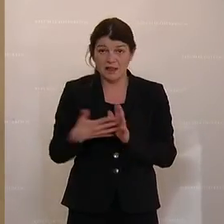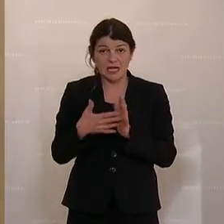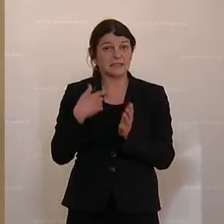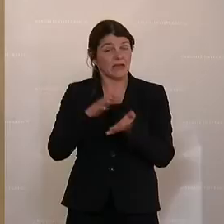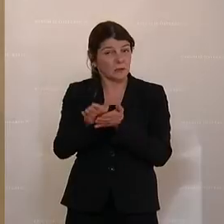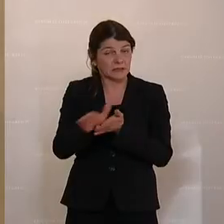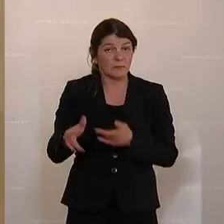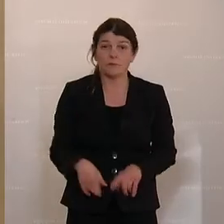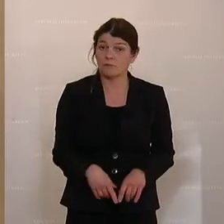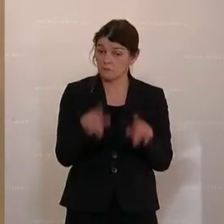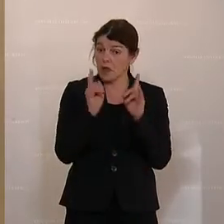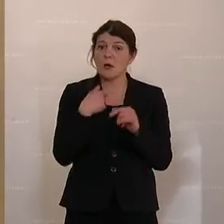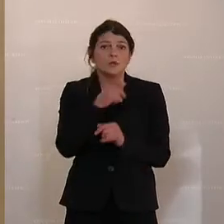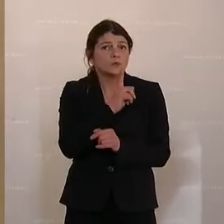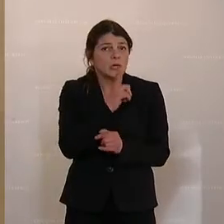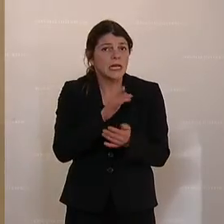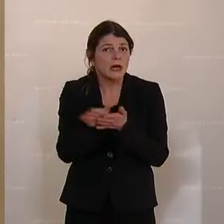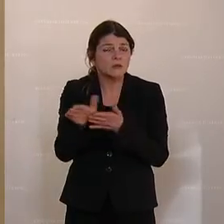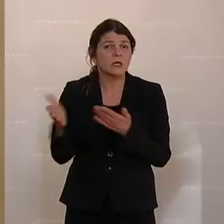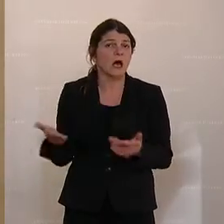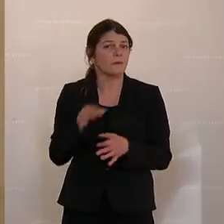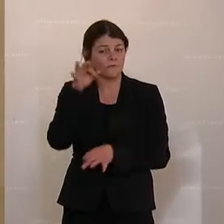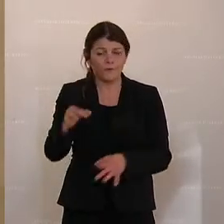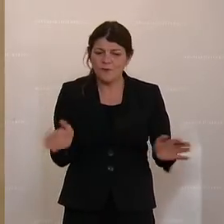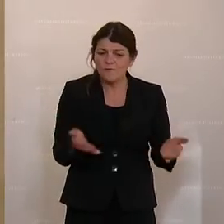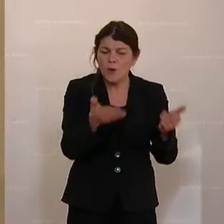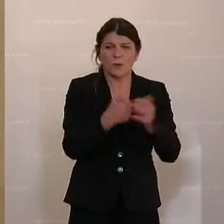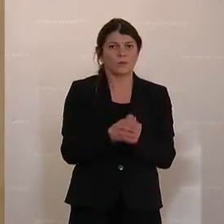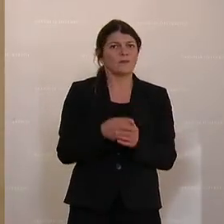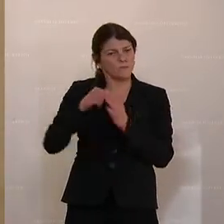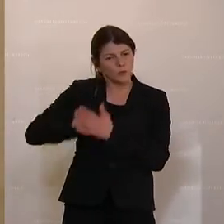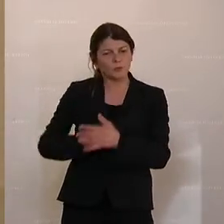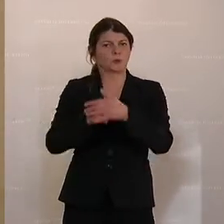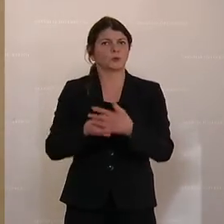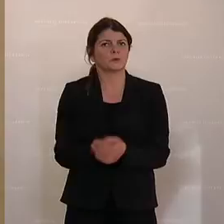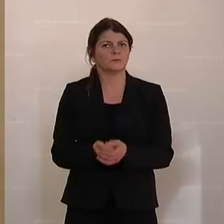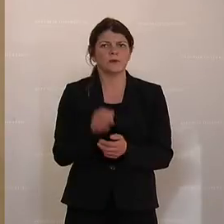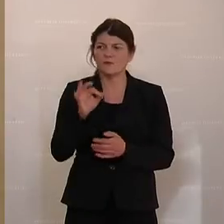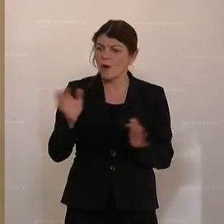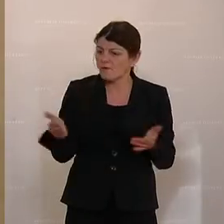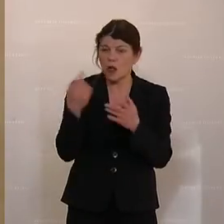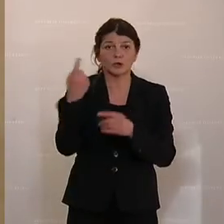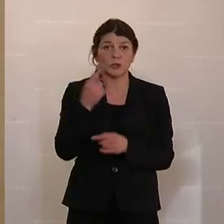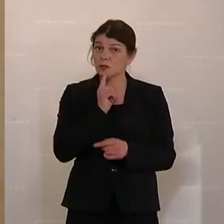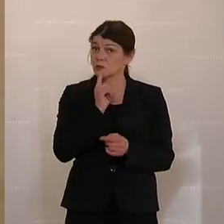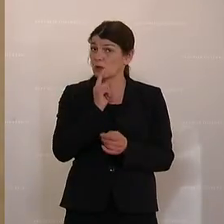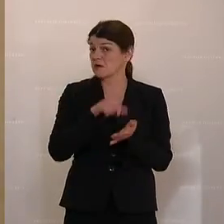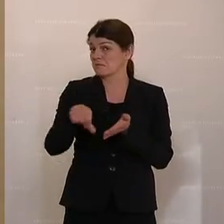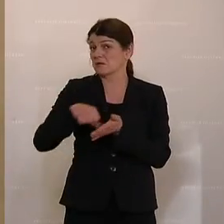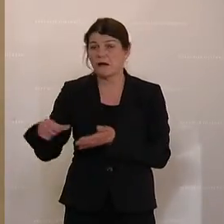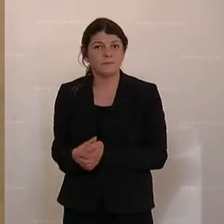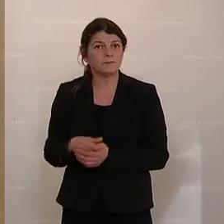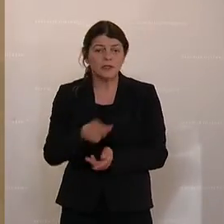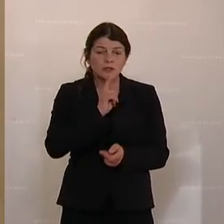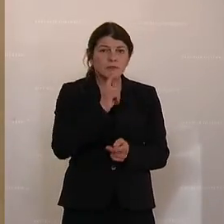Aber wir geben viel zu wenig für Förderung, für Unterstützung, für Förderstunden aus, viel zu wenig, um